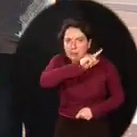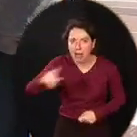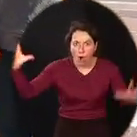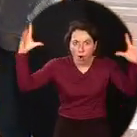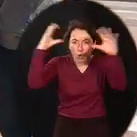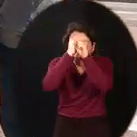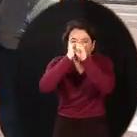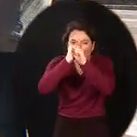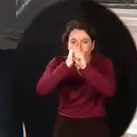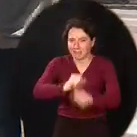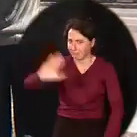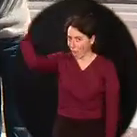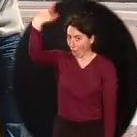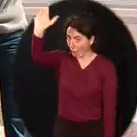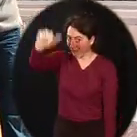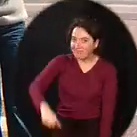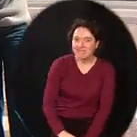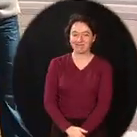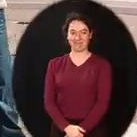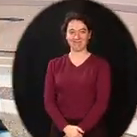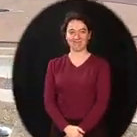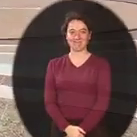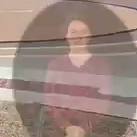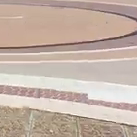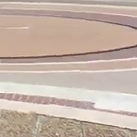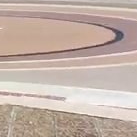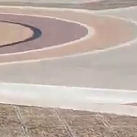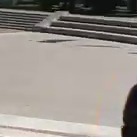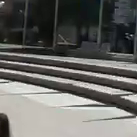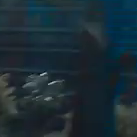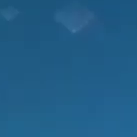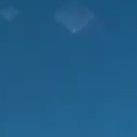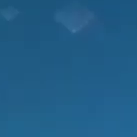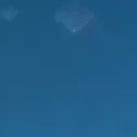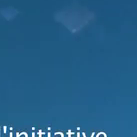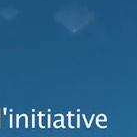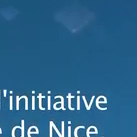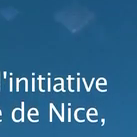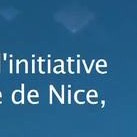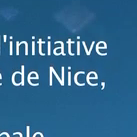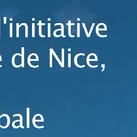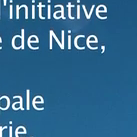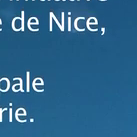concentrés. Au revoir, les enfants ! Sous